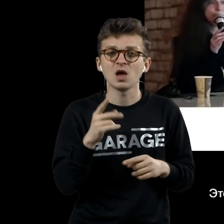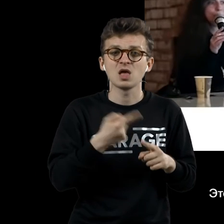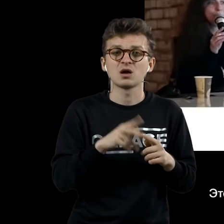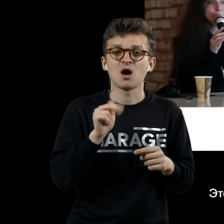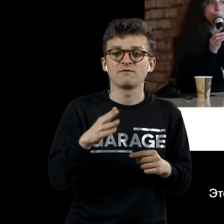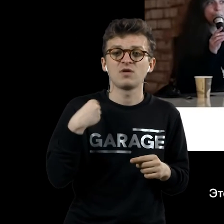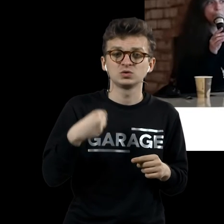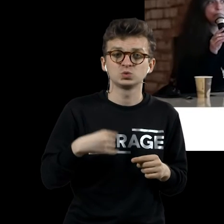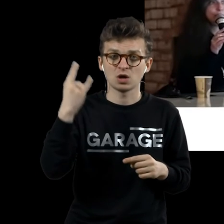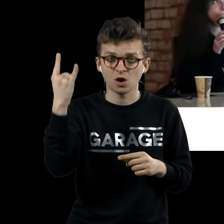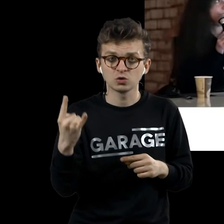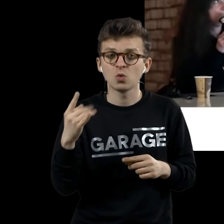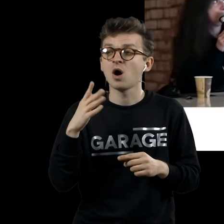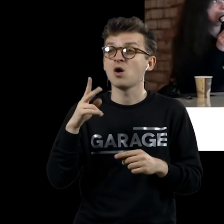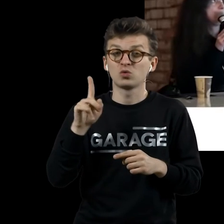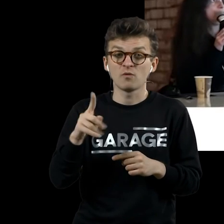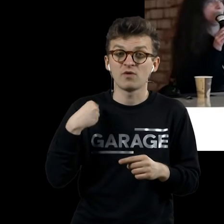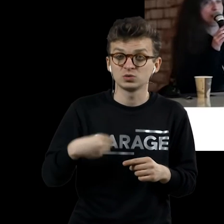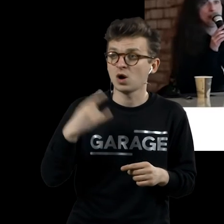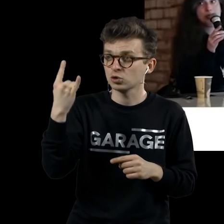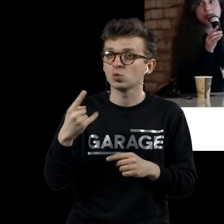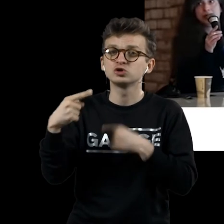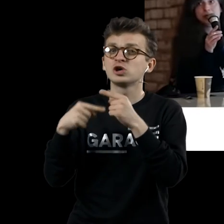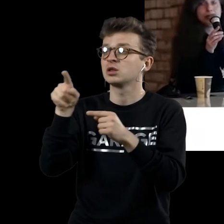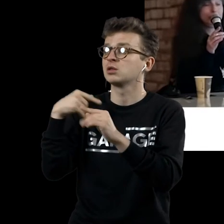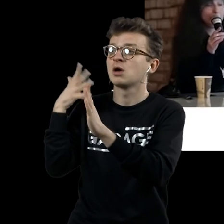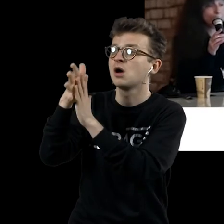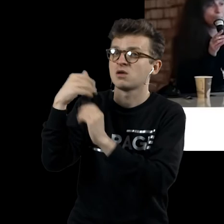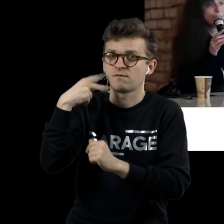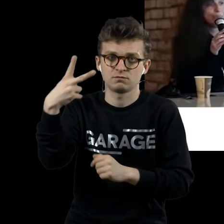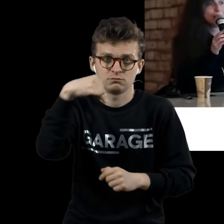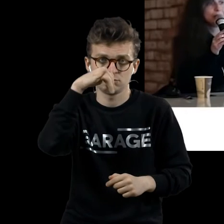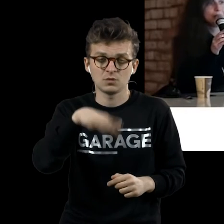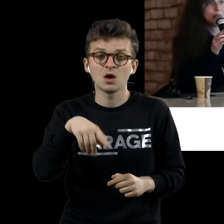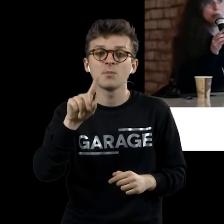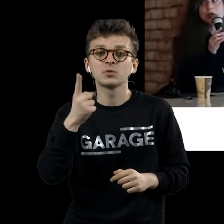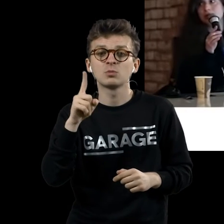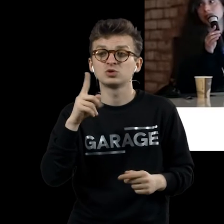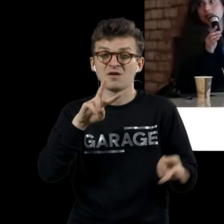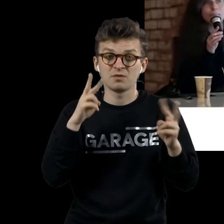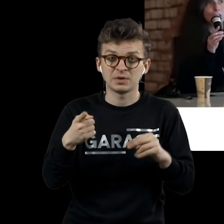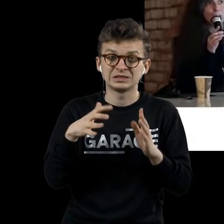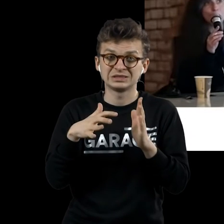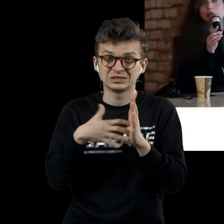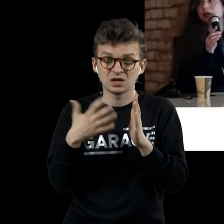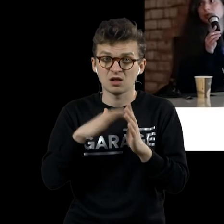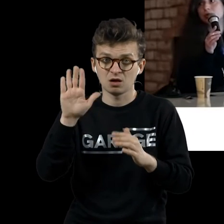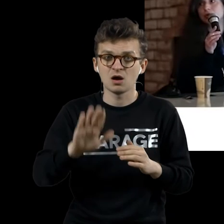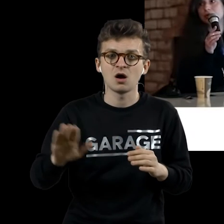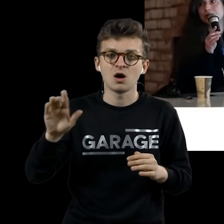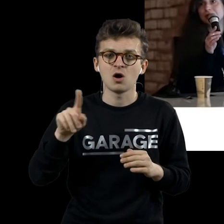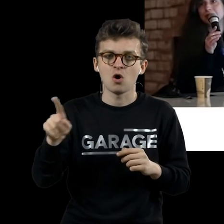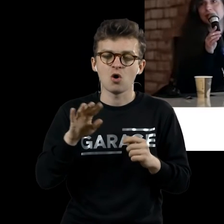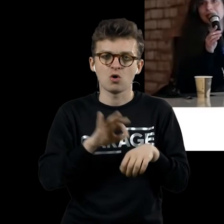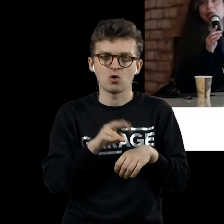окно, но французское окно, через которое ничего не видно, потому что вместо стекол оно затянуто